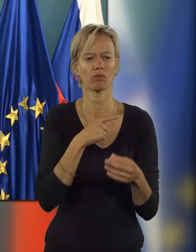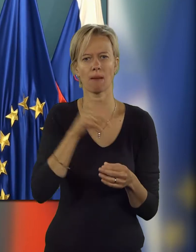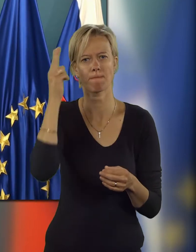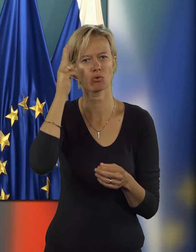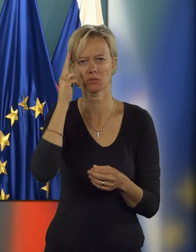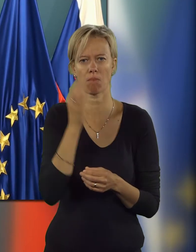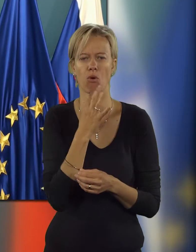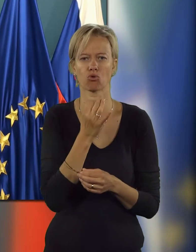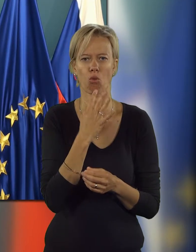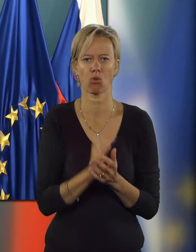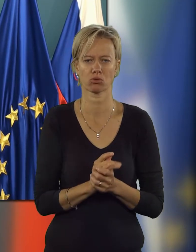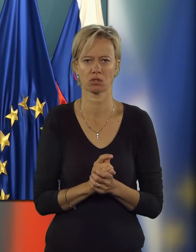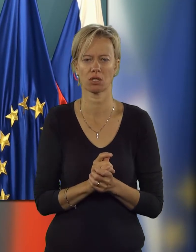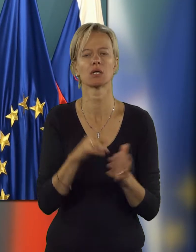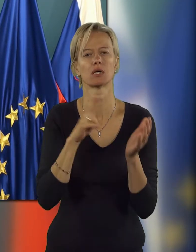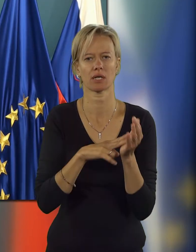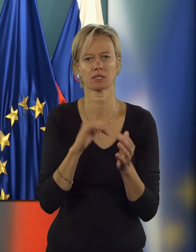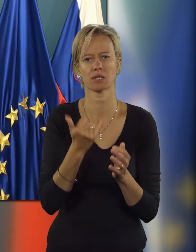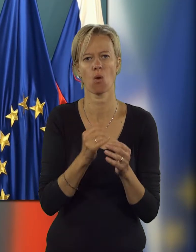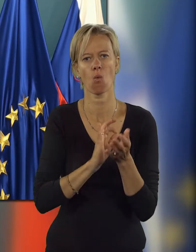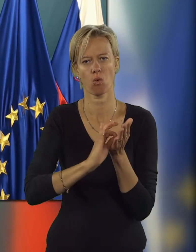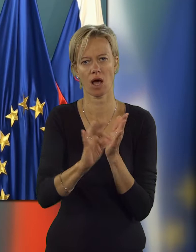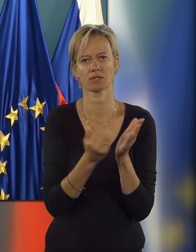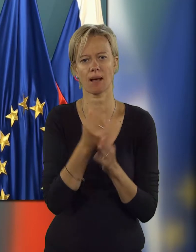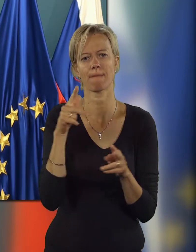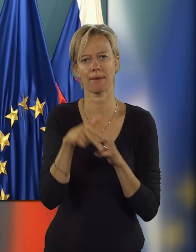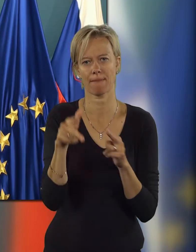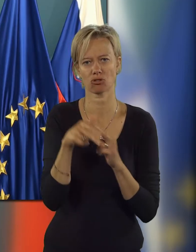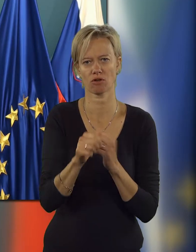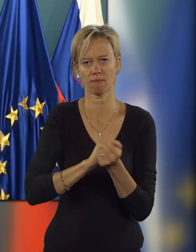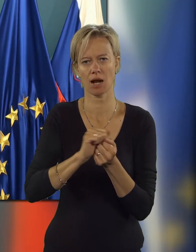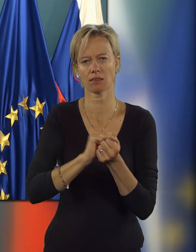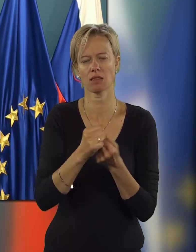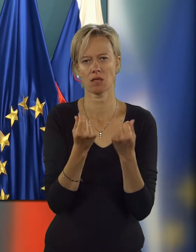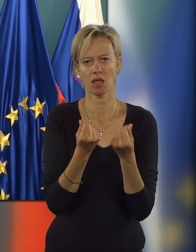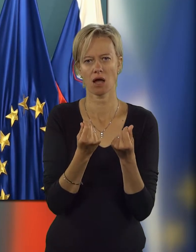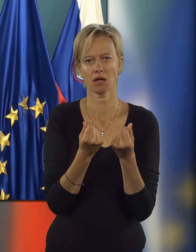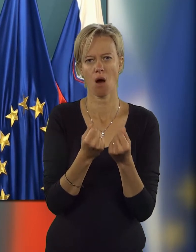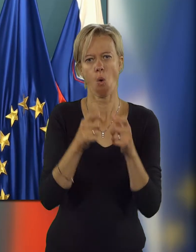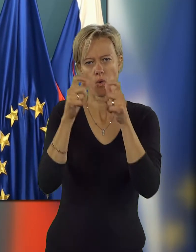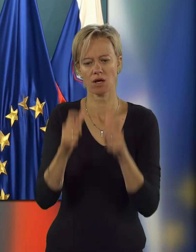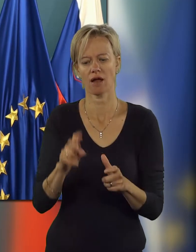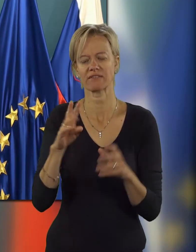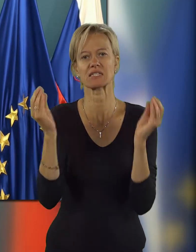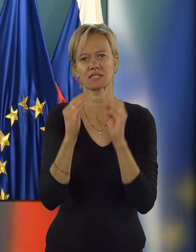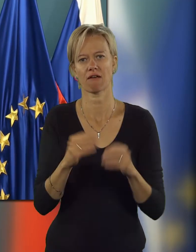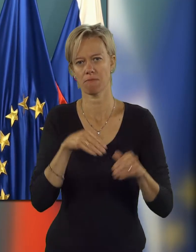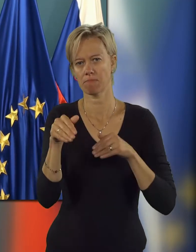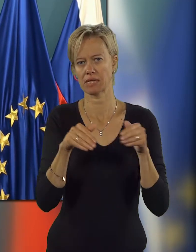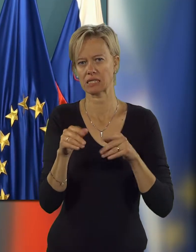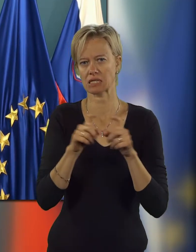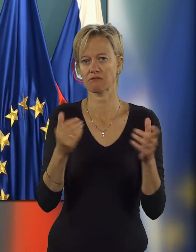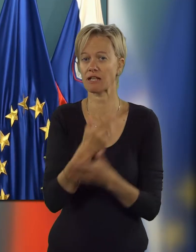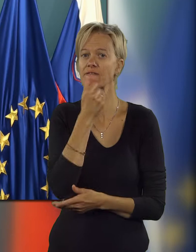ne poznam podrobnosti. Res je, da je urad za preprečevanje pranja denarja organ v sestavi